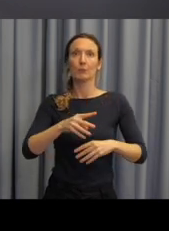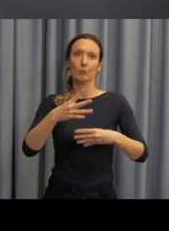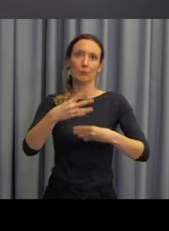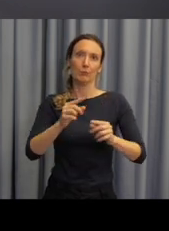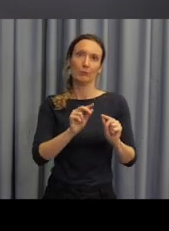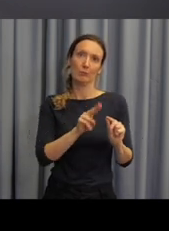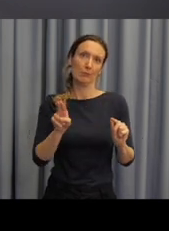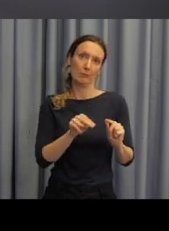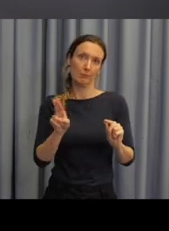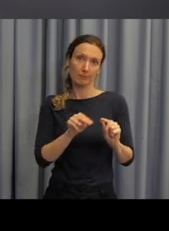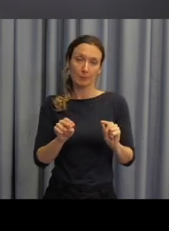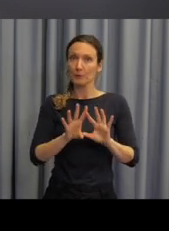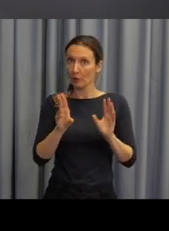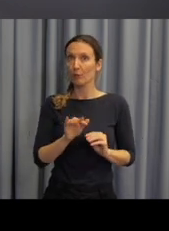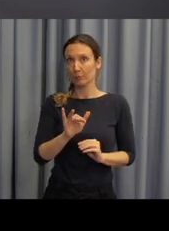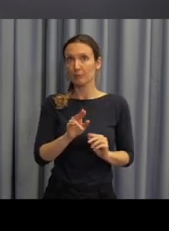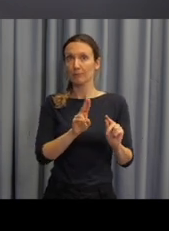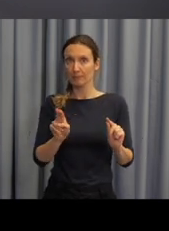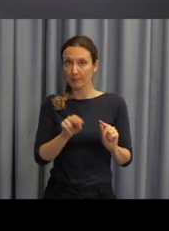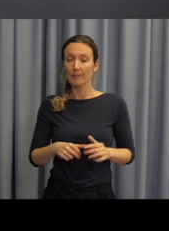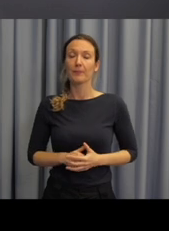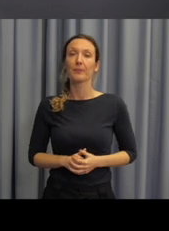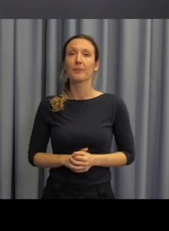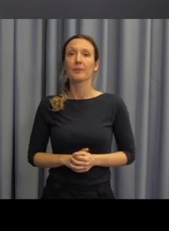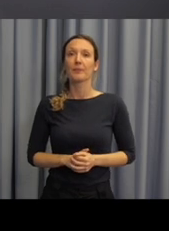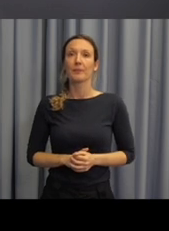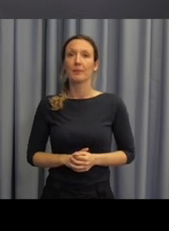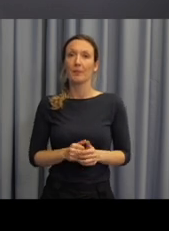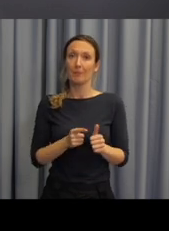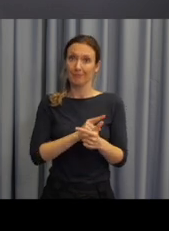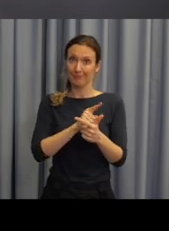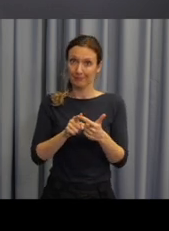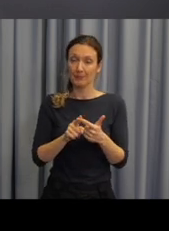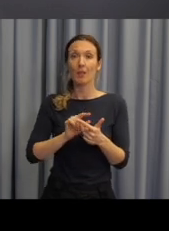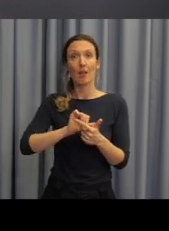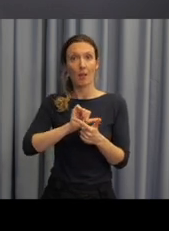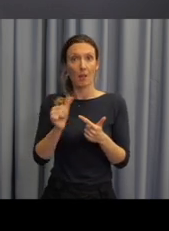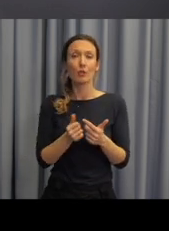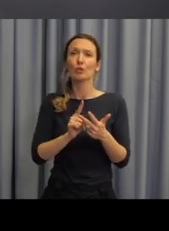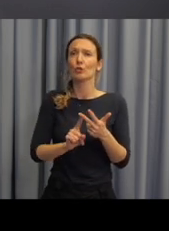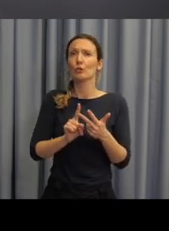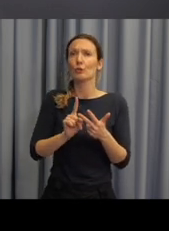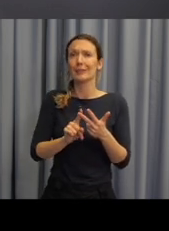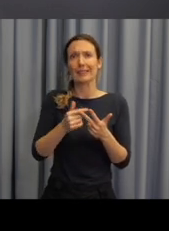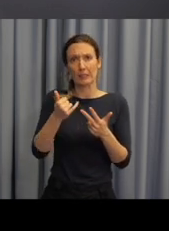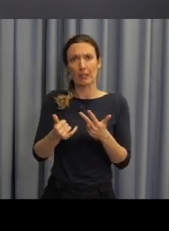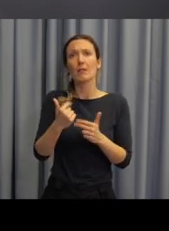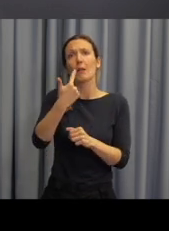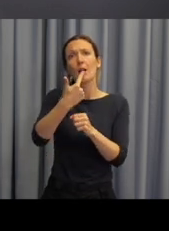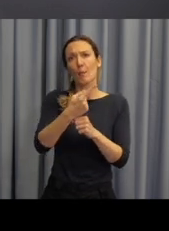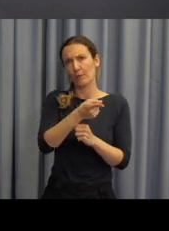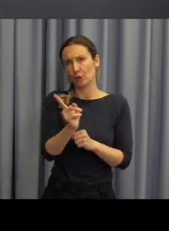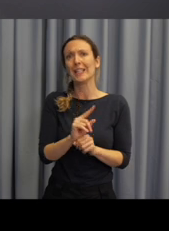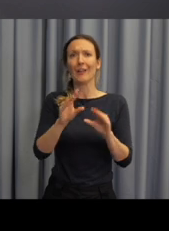celého našeho webináře. Dále bych chtěla říct, že v současné době máte všichni účastníci vyplé kamery